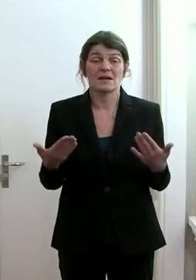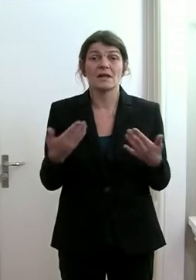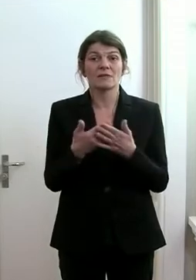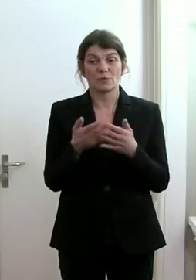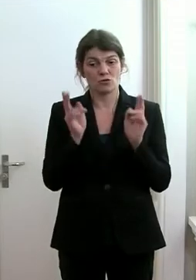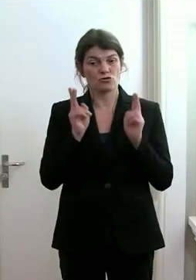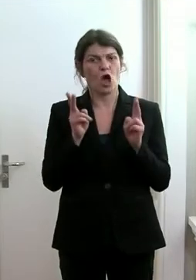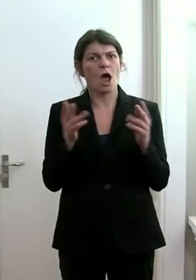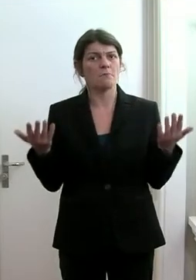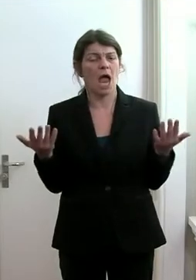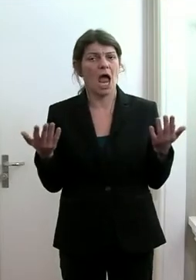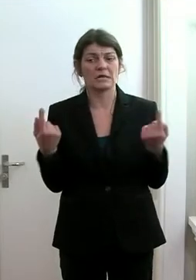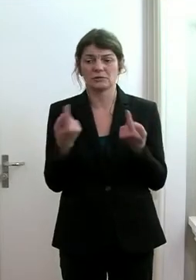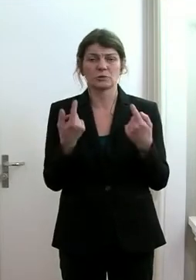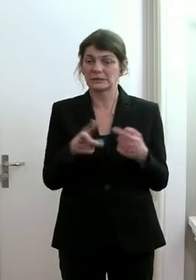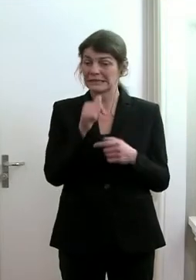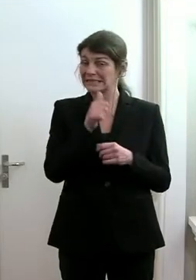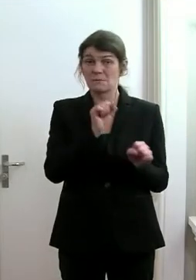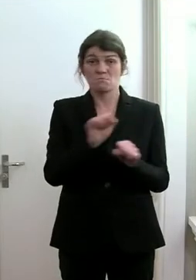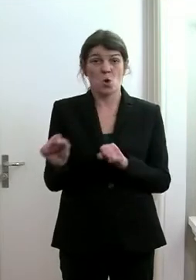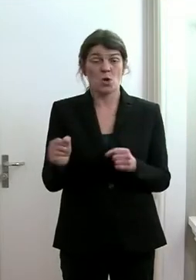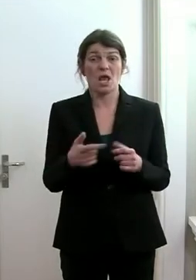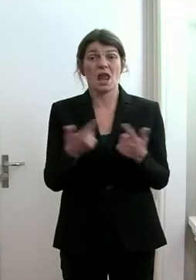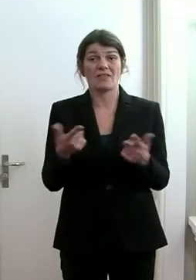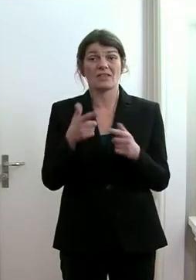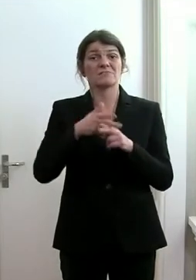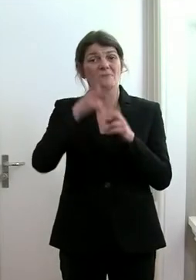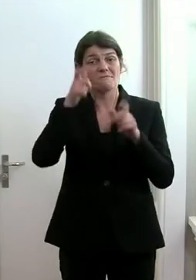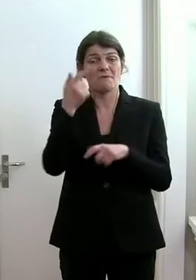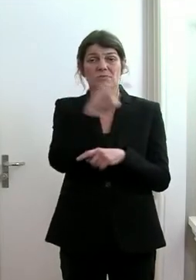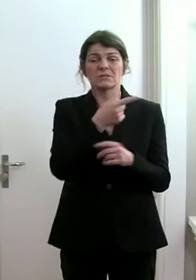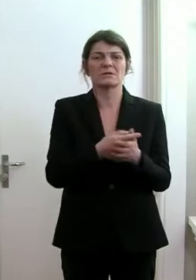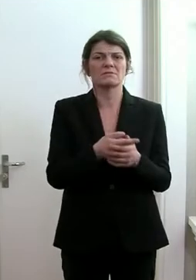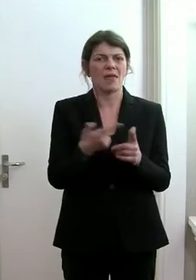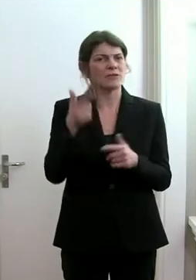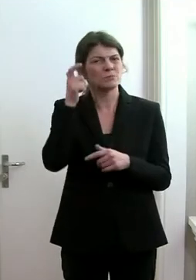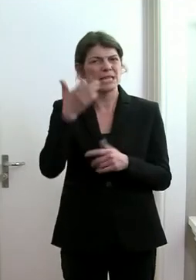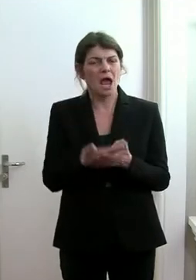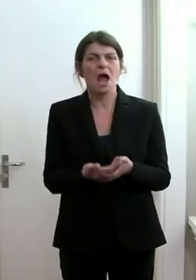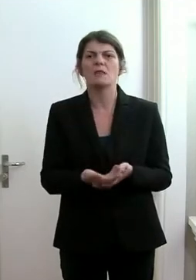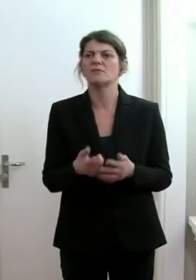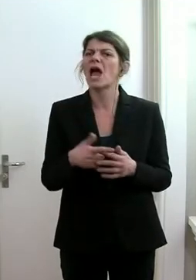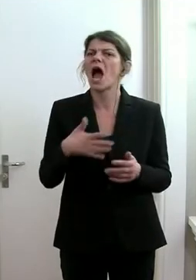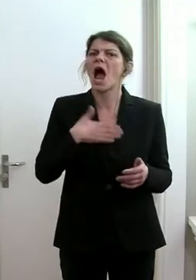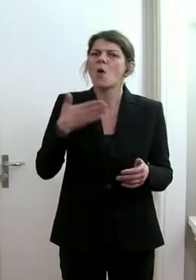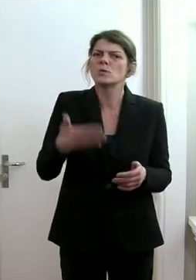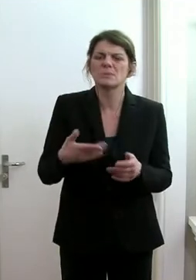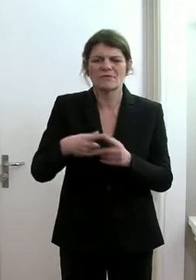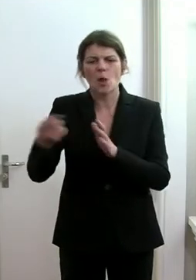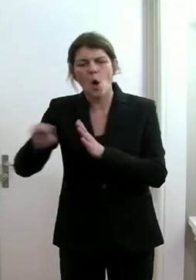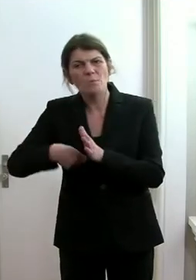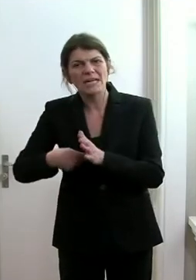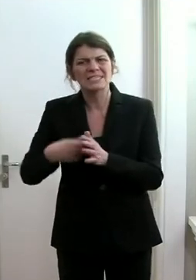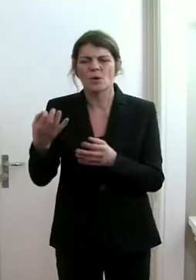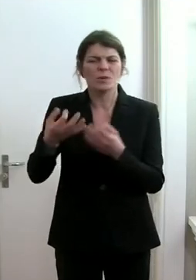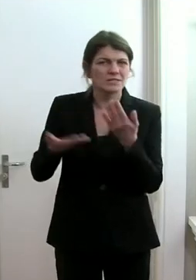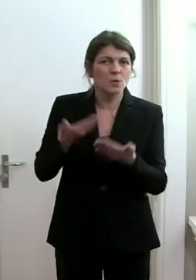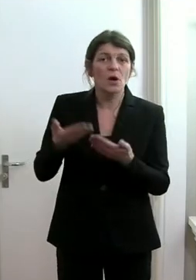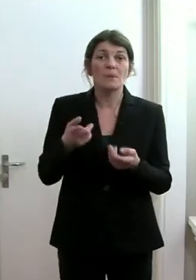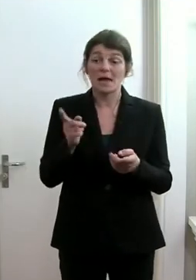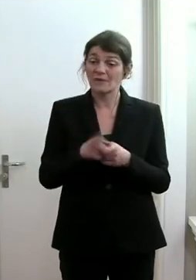normalen Umständen nicht möglich, am Landesspital Personen, jetzt mit Ausnahmen von Operationen, die dort durchgeführt werden,